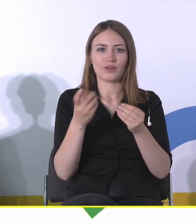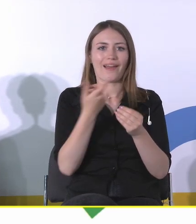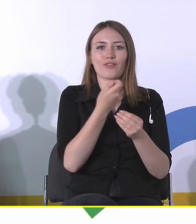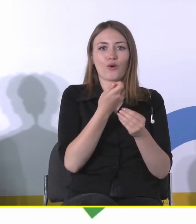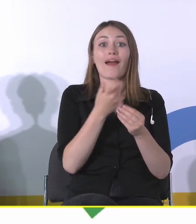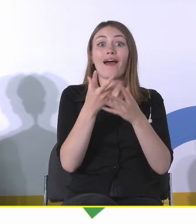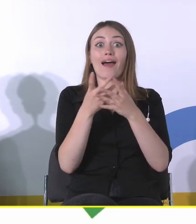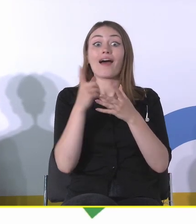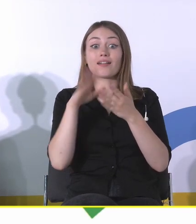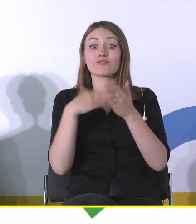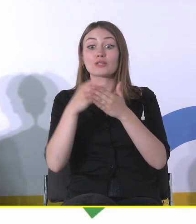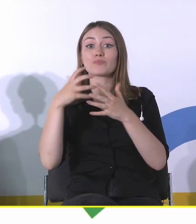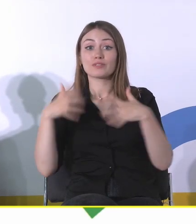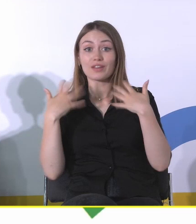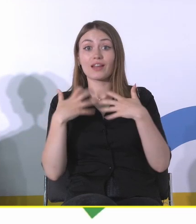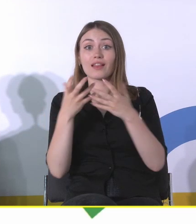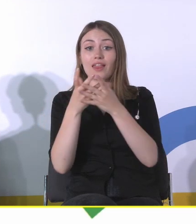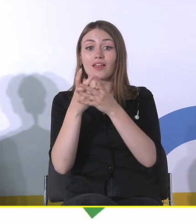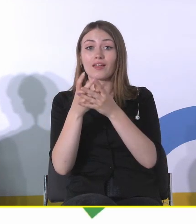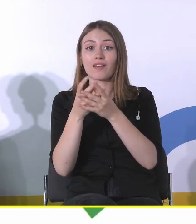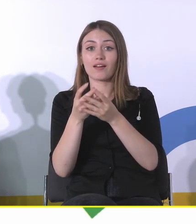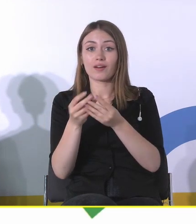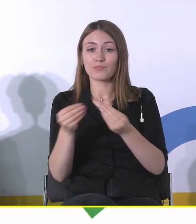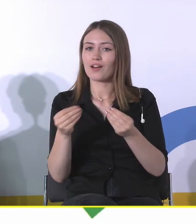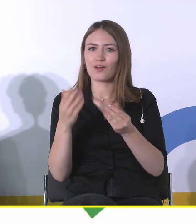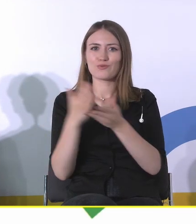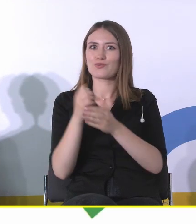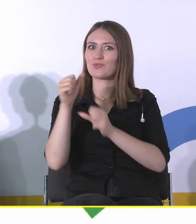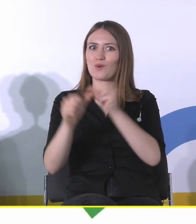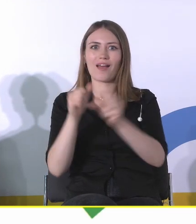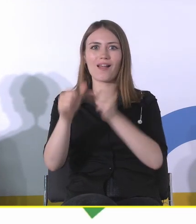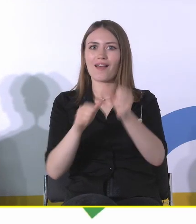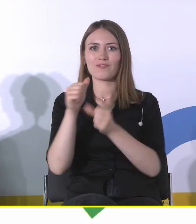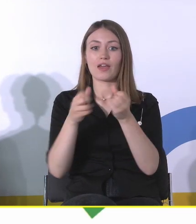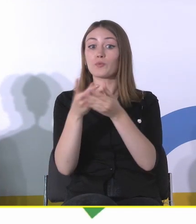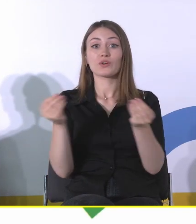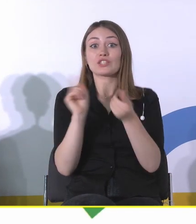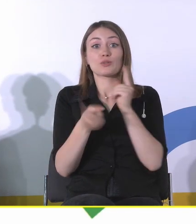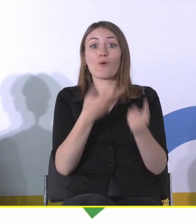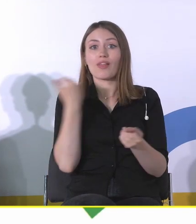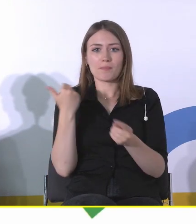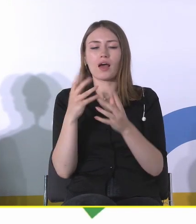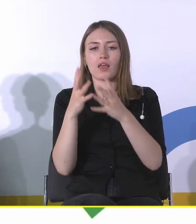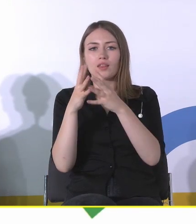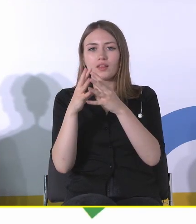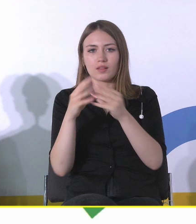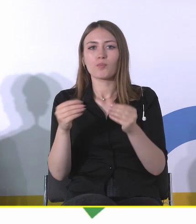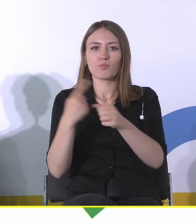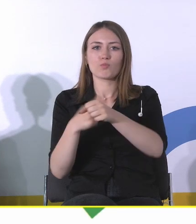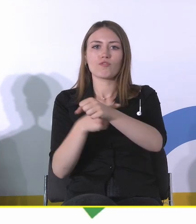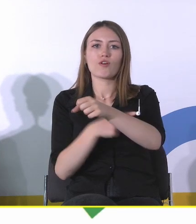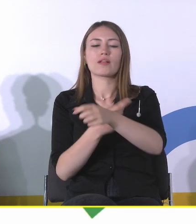środowisku rozciągnięty jest na lata. Czyli innymi słowy, my tworzymy, będąc takim powiedzmy